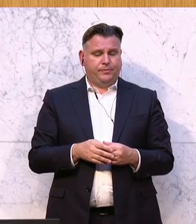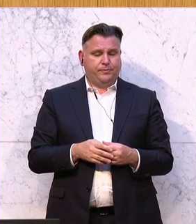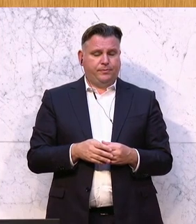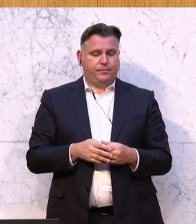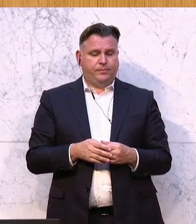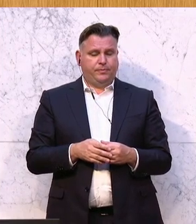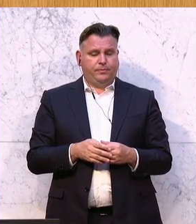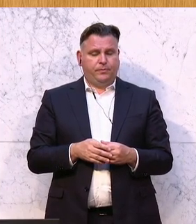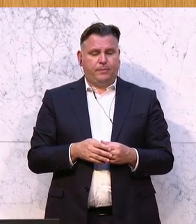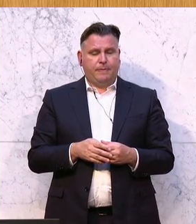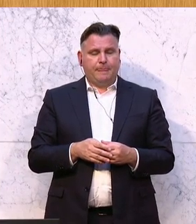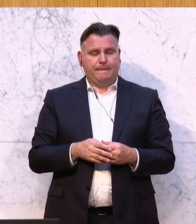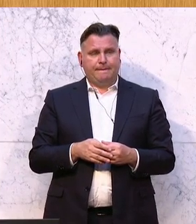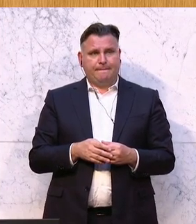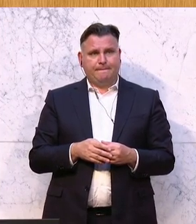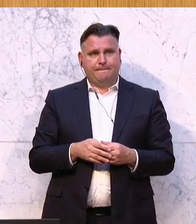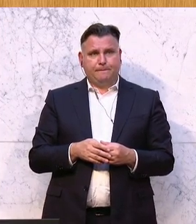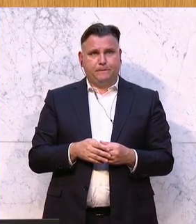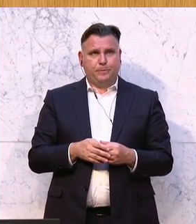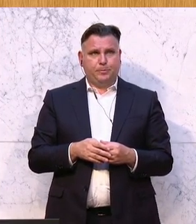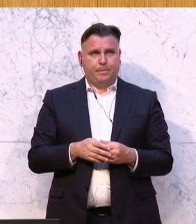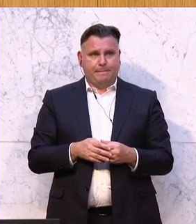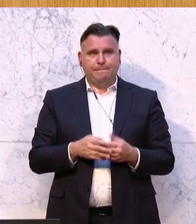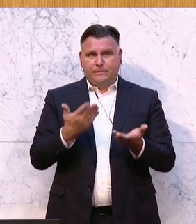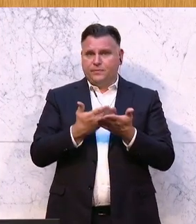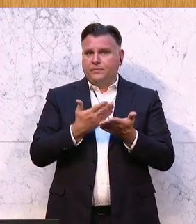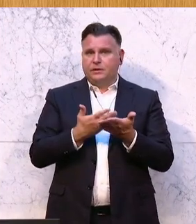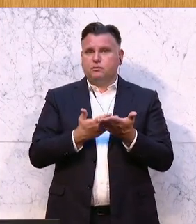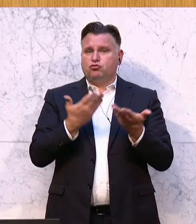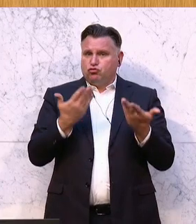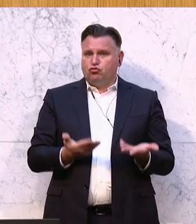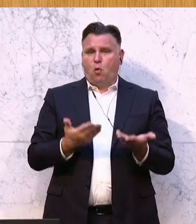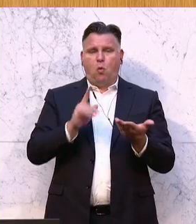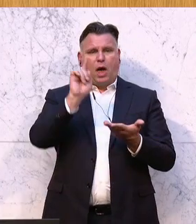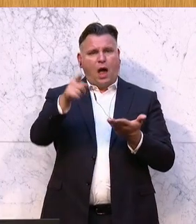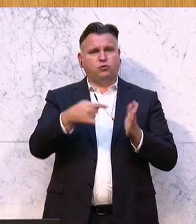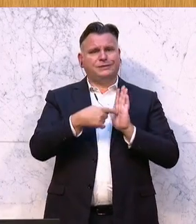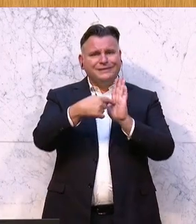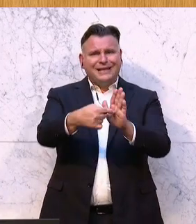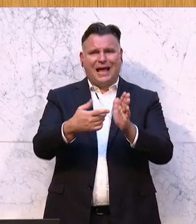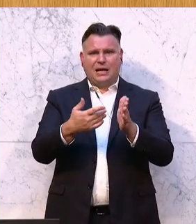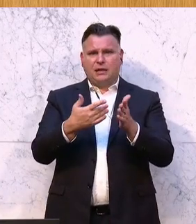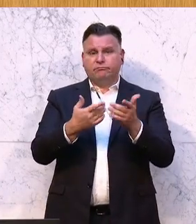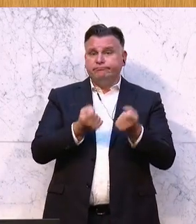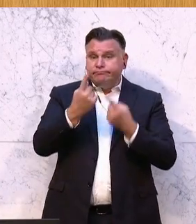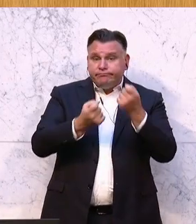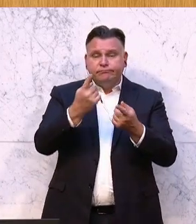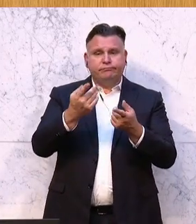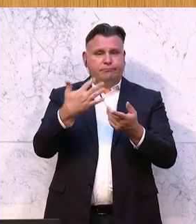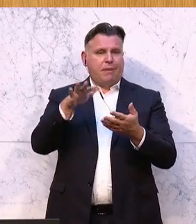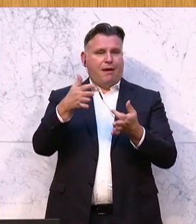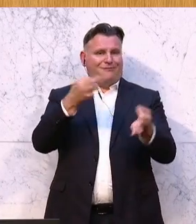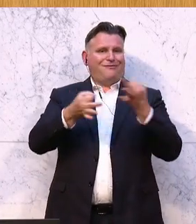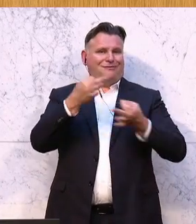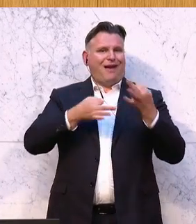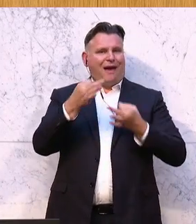Gleichzeitig ist es aber auch so, dass gerade durch diese Vermittlung diese Fragen aufgeworfen werden und sie werden durch die